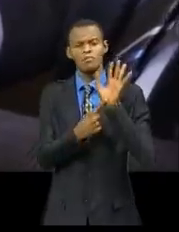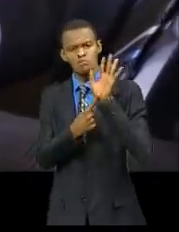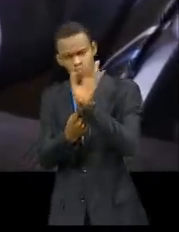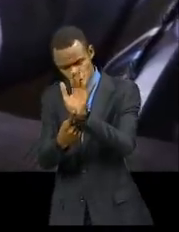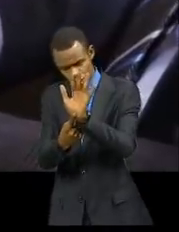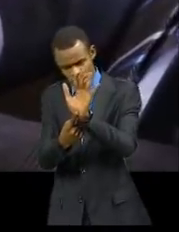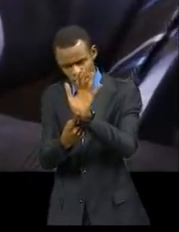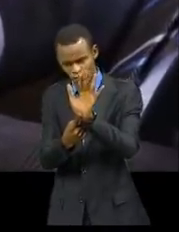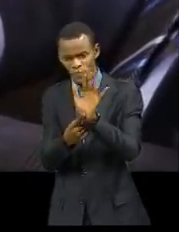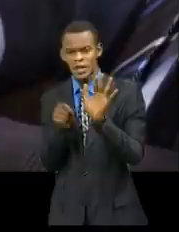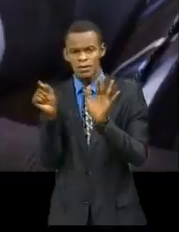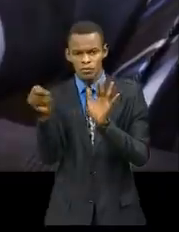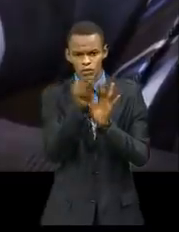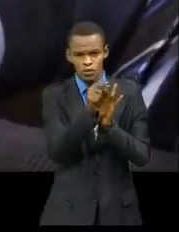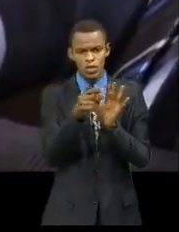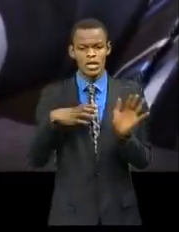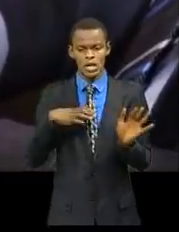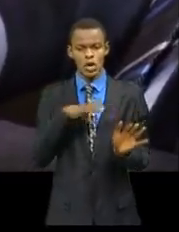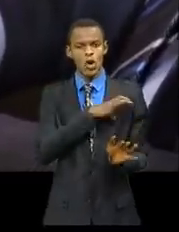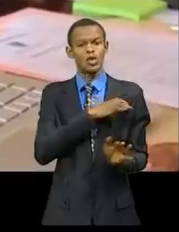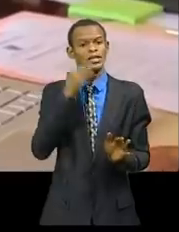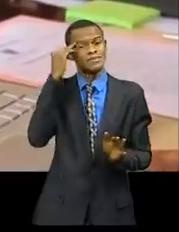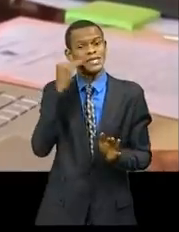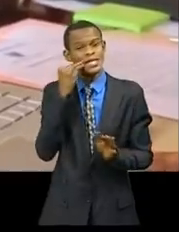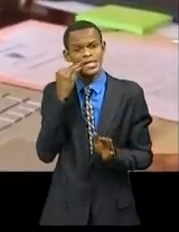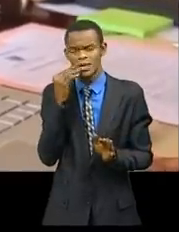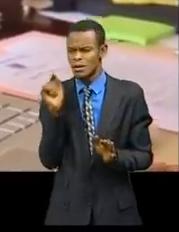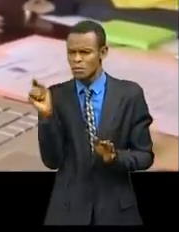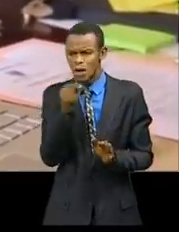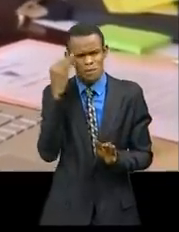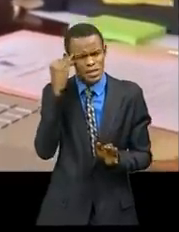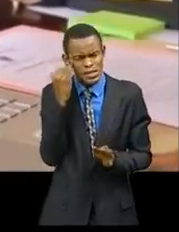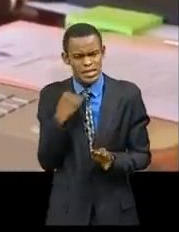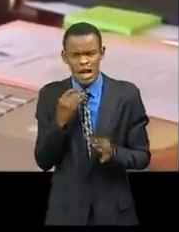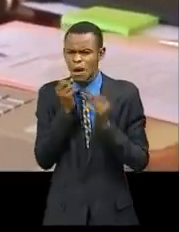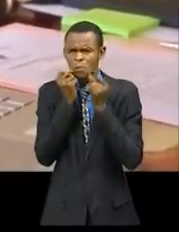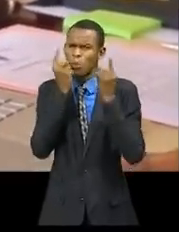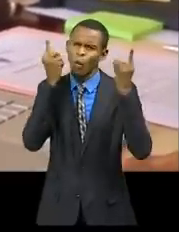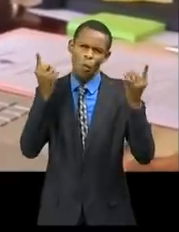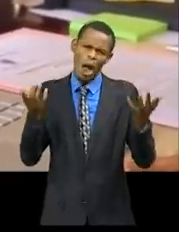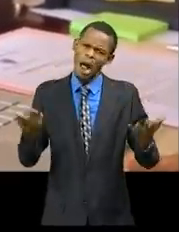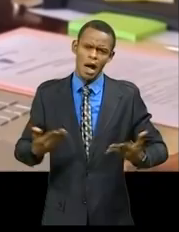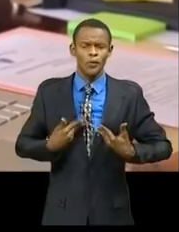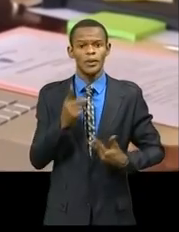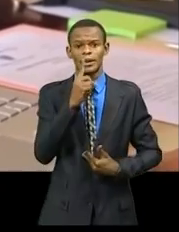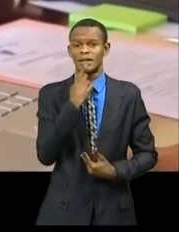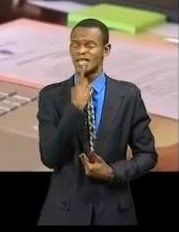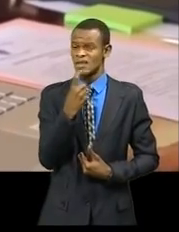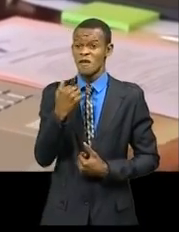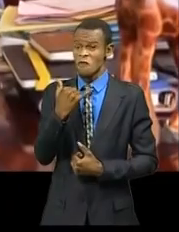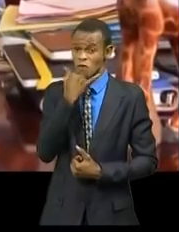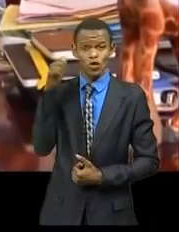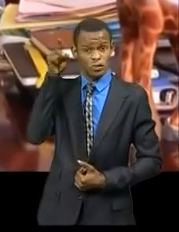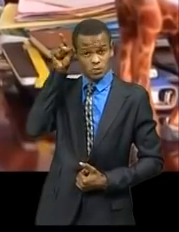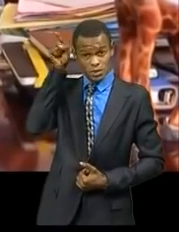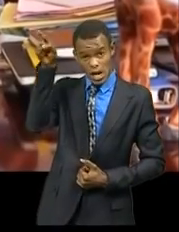diplomatique contre la mort de ce jeune congolais qui place sous la responsabilité entière du gouvernement indien. Le